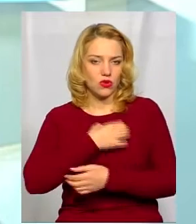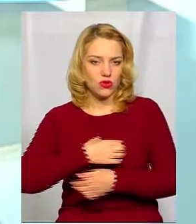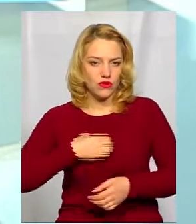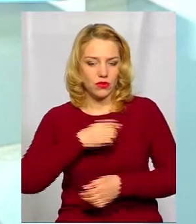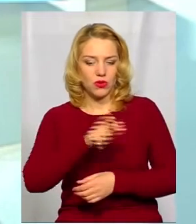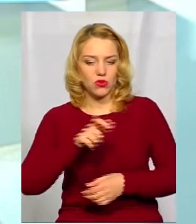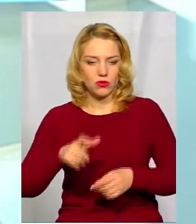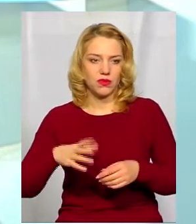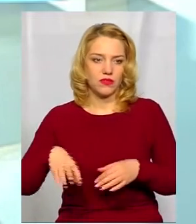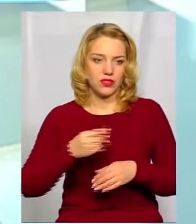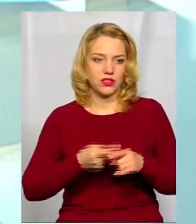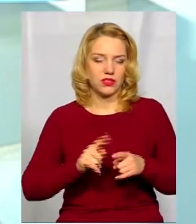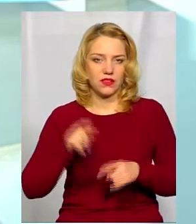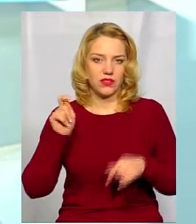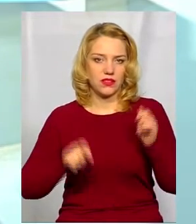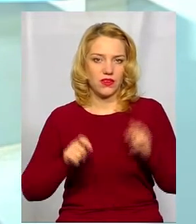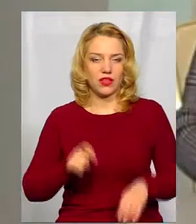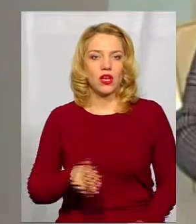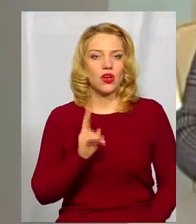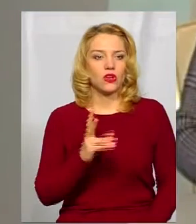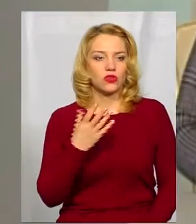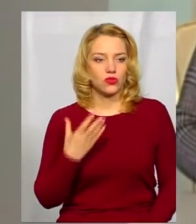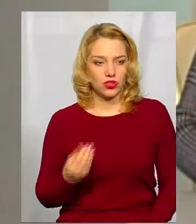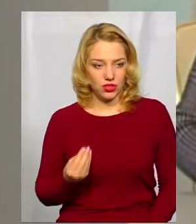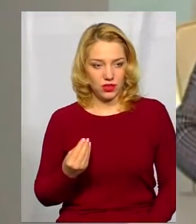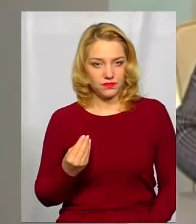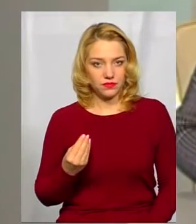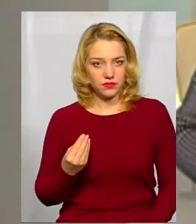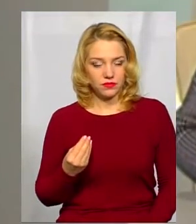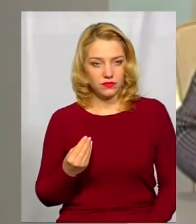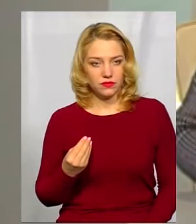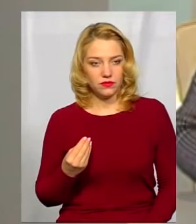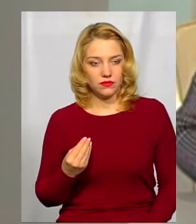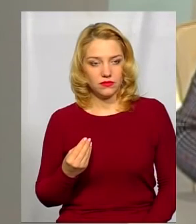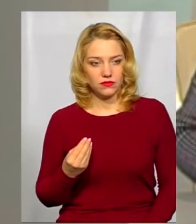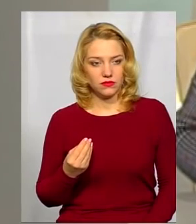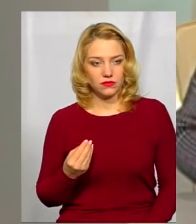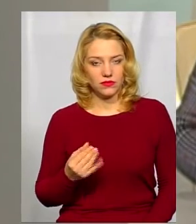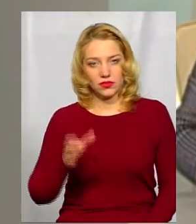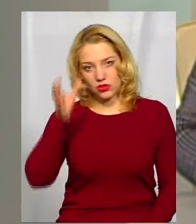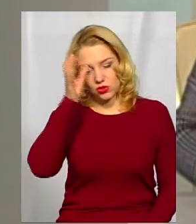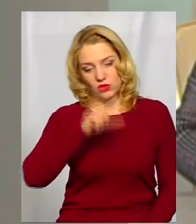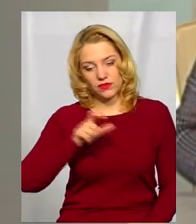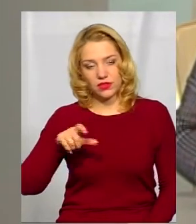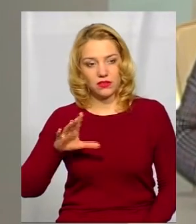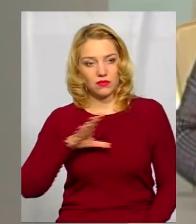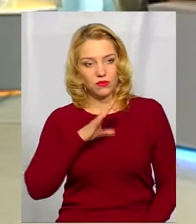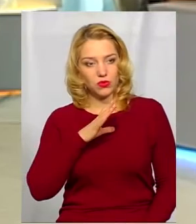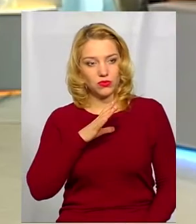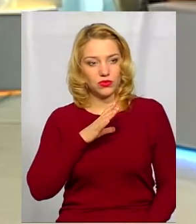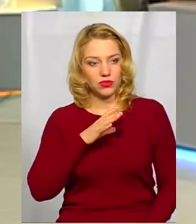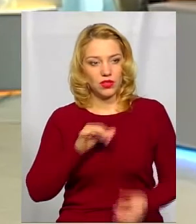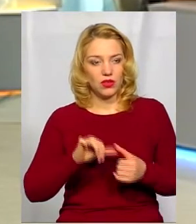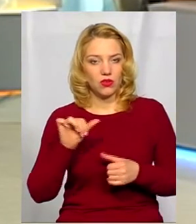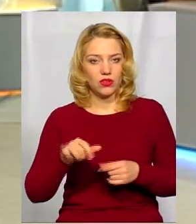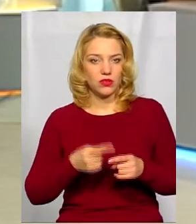особами на всіх цих фестивалях. Хто ще, певно, з освітян був, крім цих